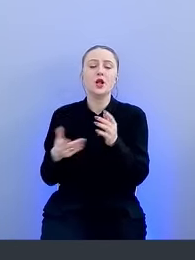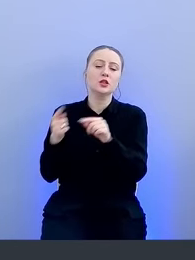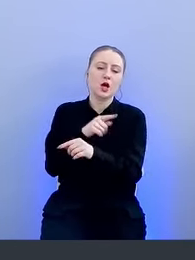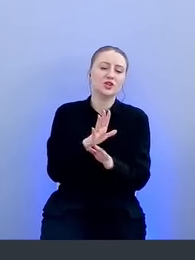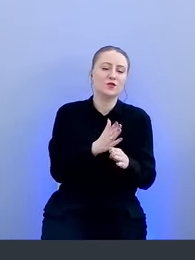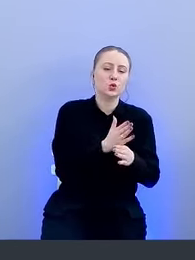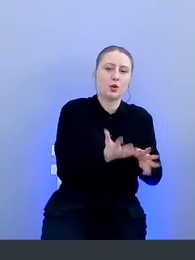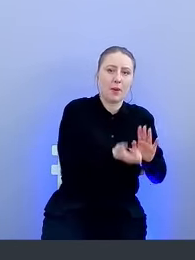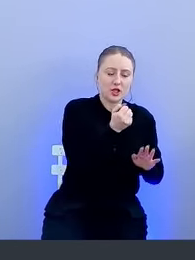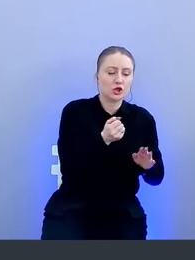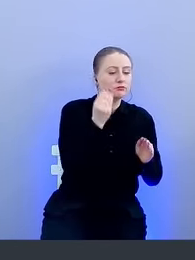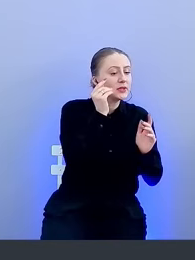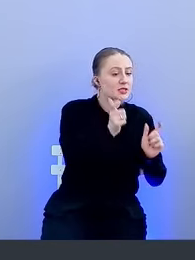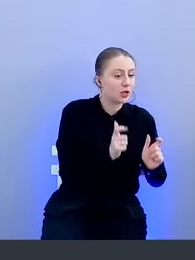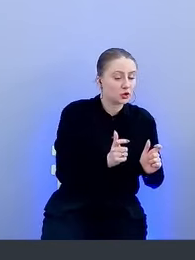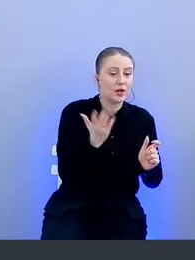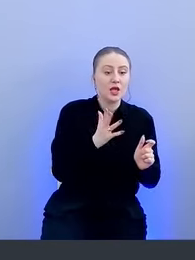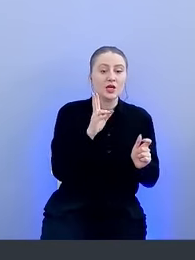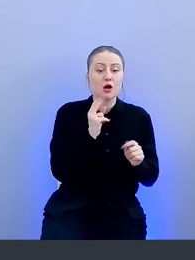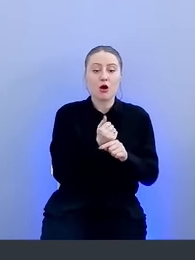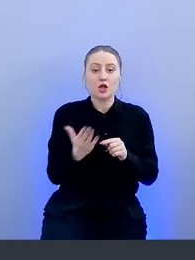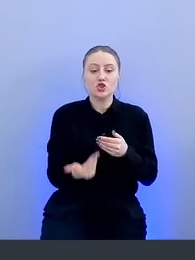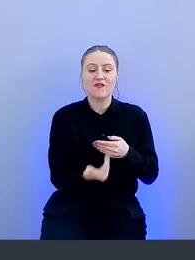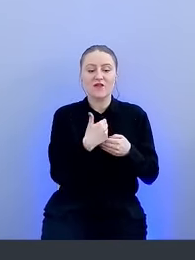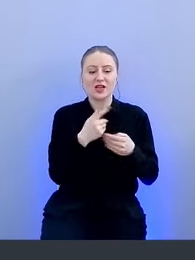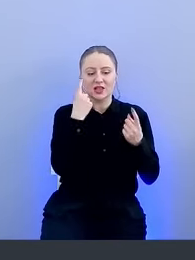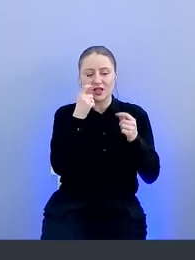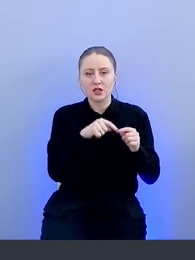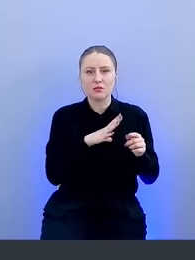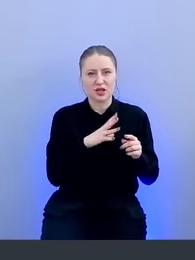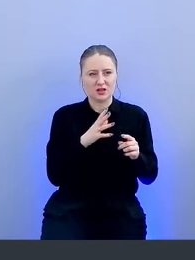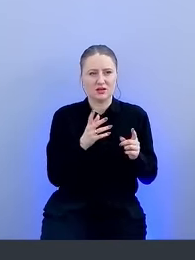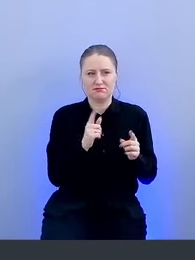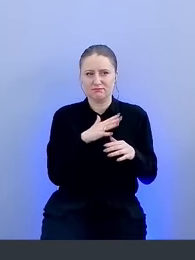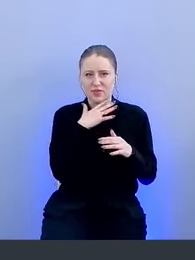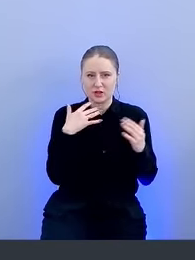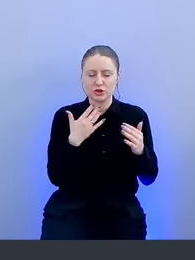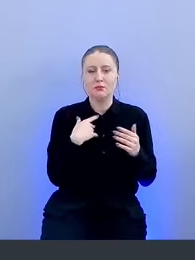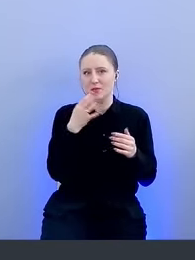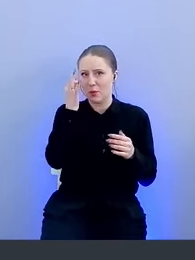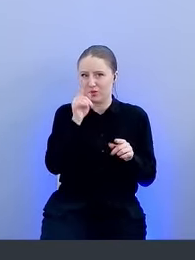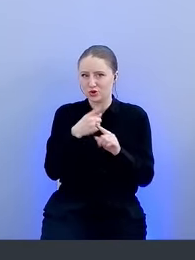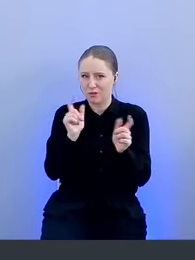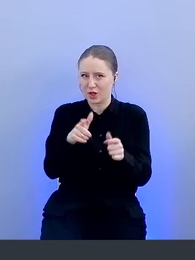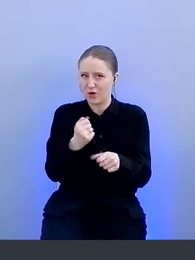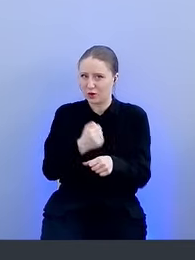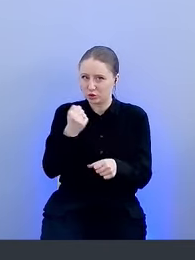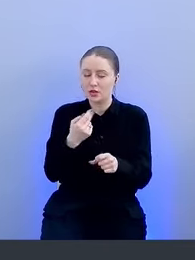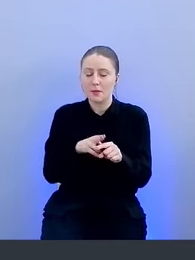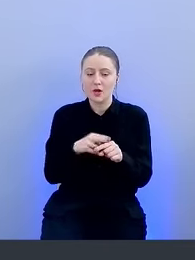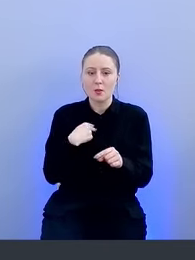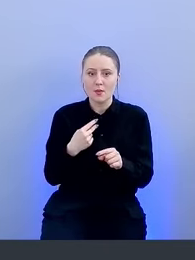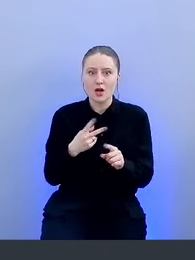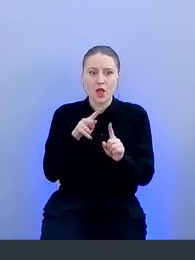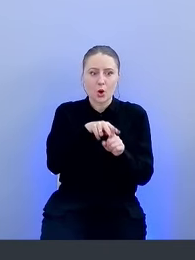согласовывали, если количество валидных данных было большим. Потому что мы помним, что блокировка жесткая, а соответственно мы растим